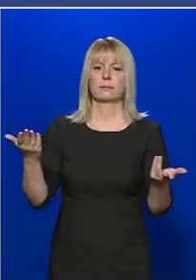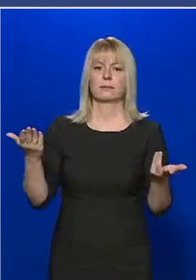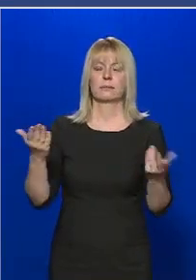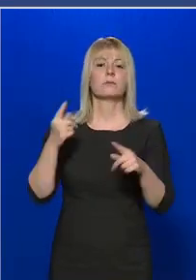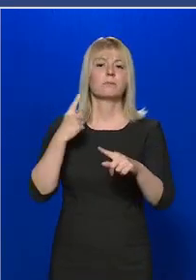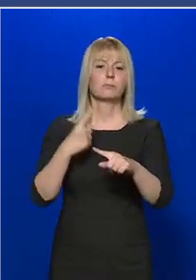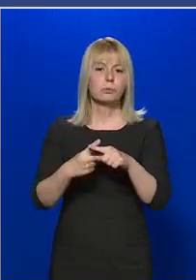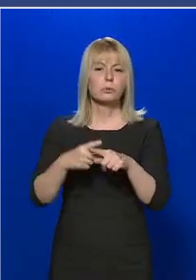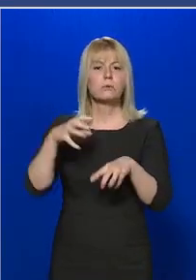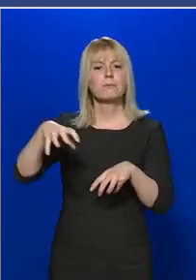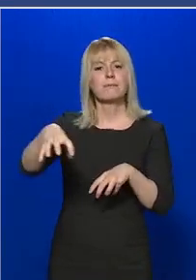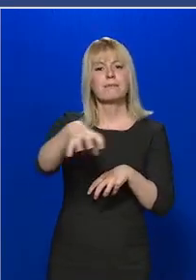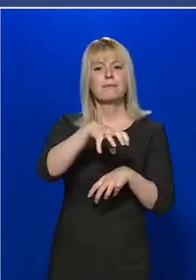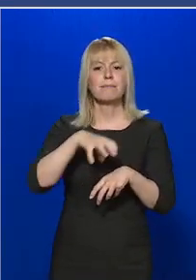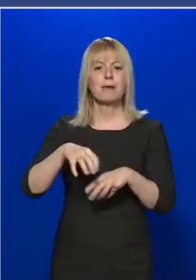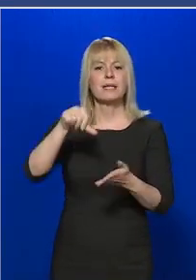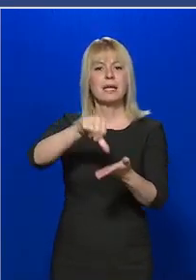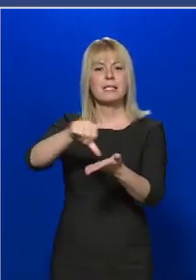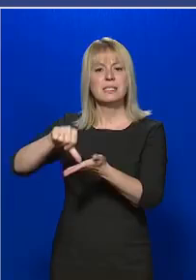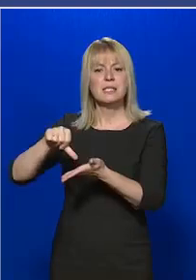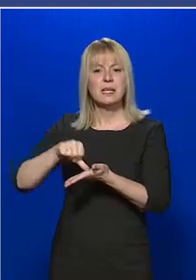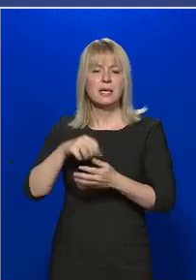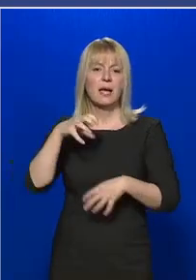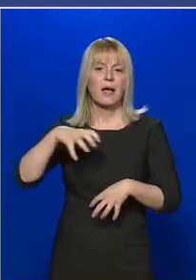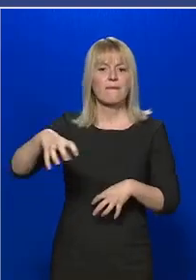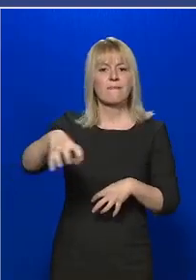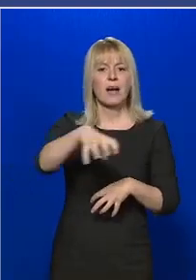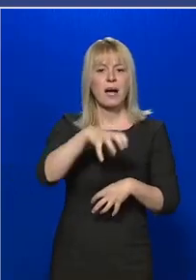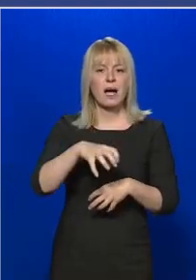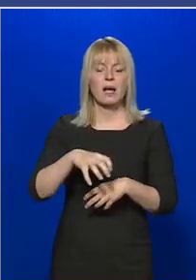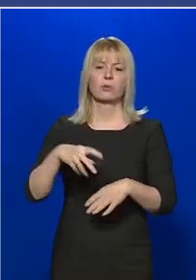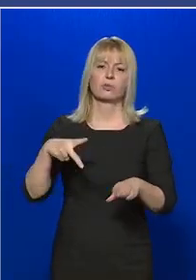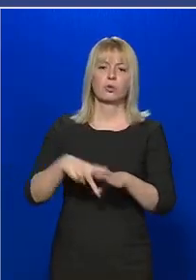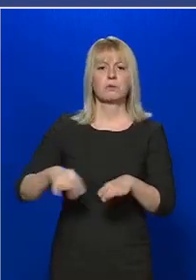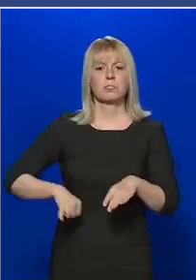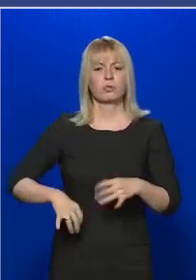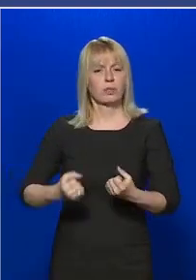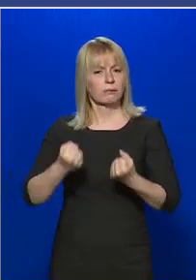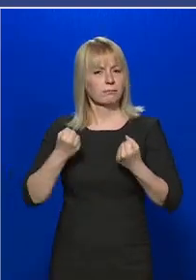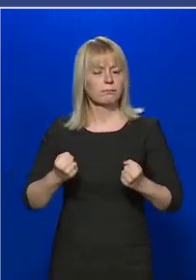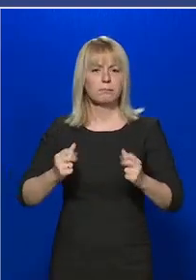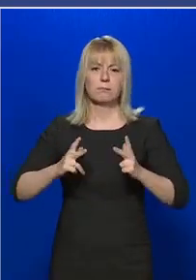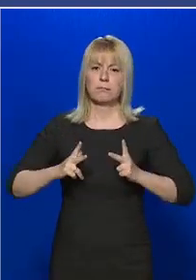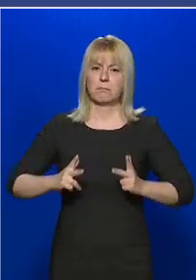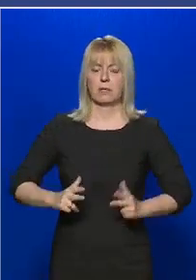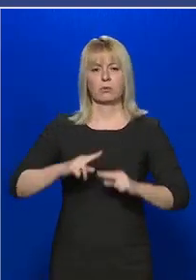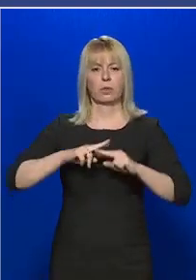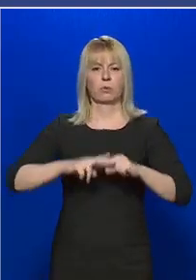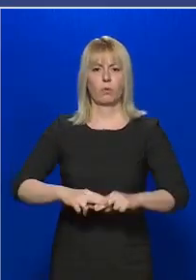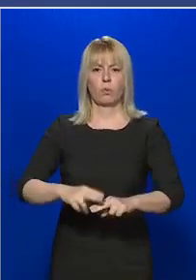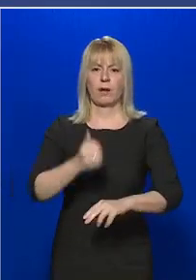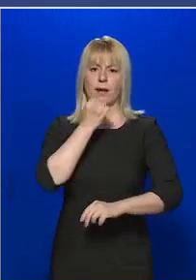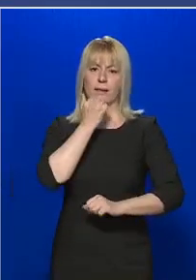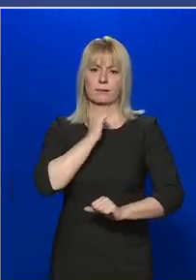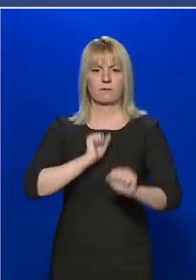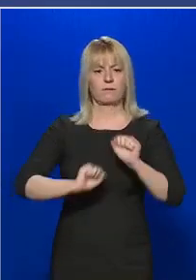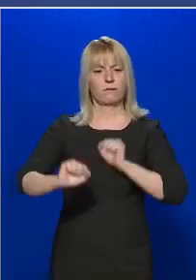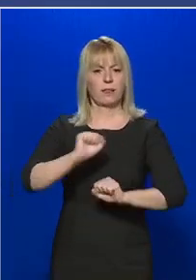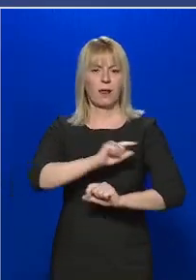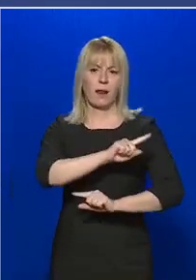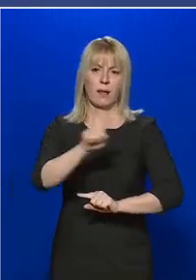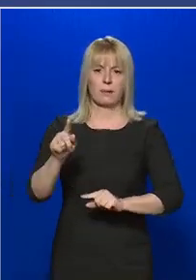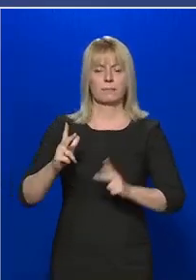illetve megyeszék helyi városokban a közbiztonság erősítése és a megnyugtató rendvédelmi és honvédelmi jelenlétnek a